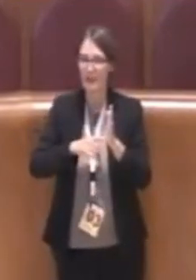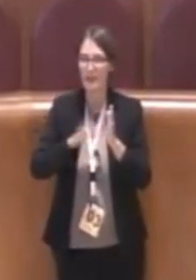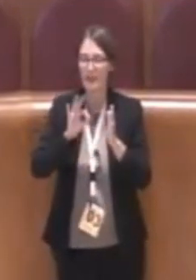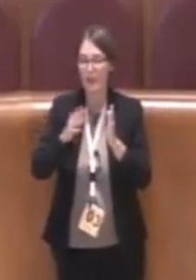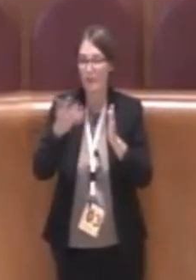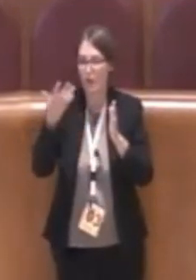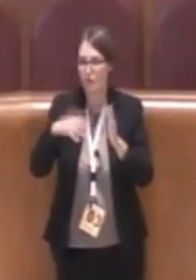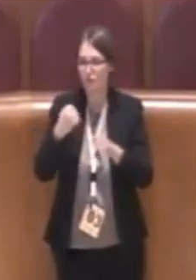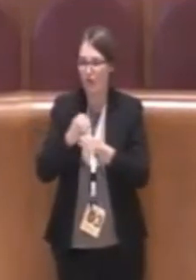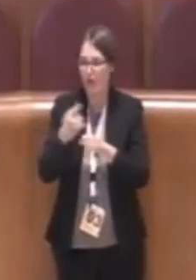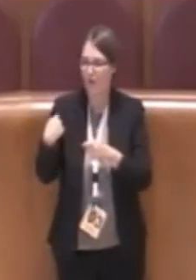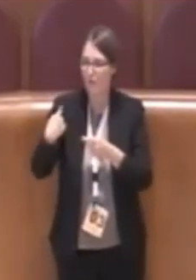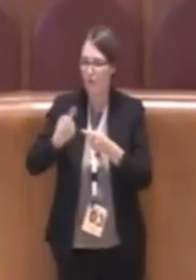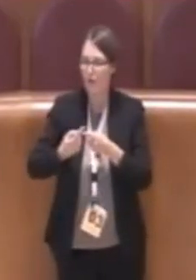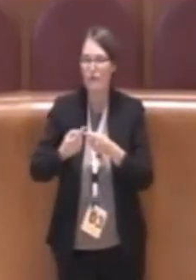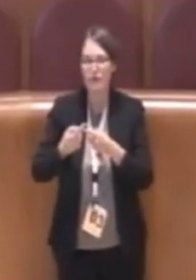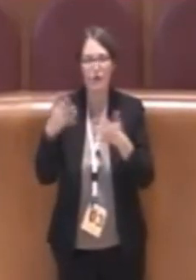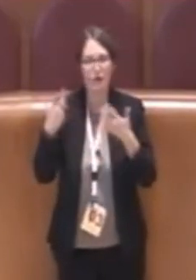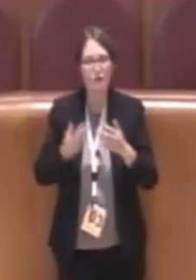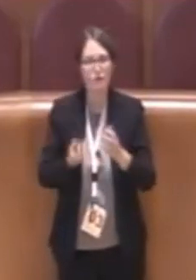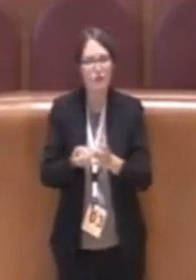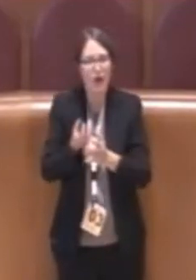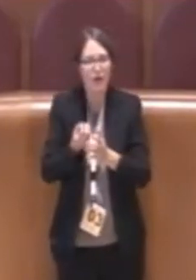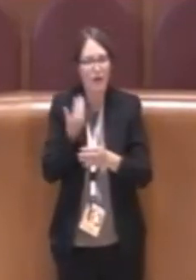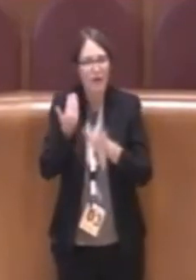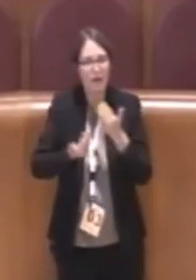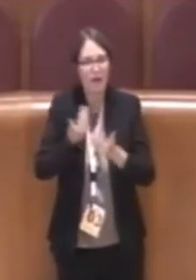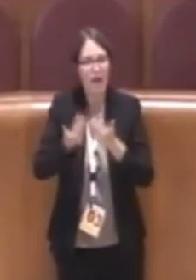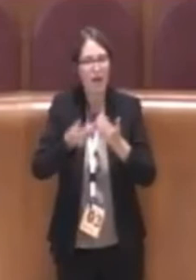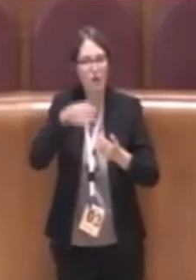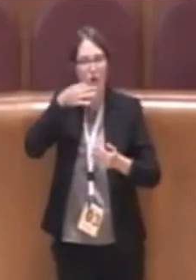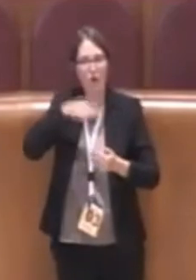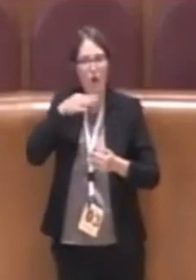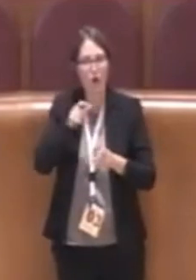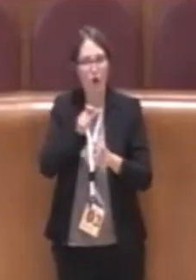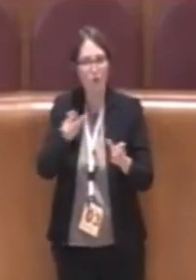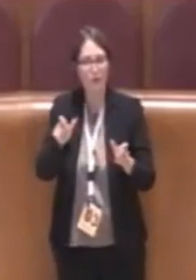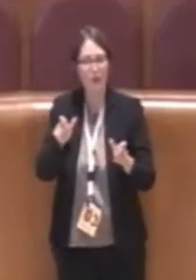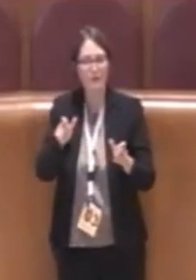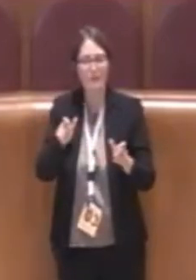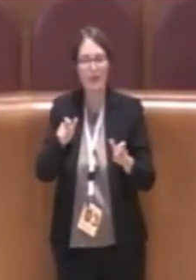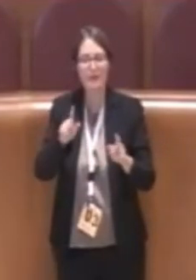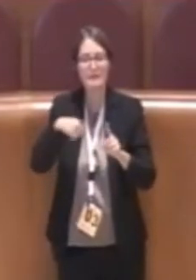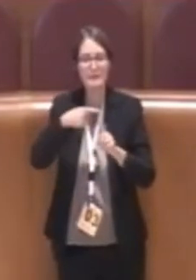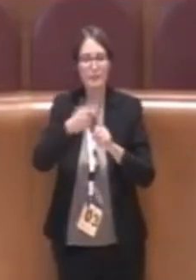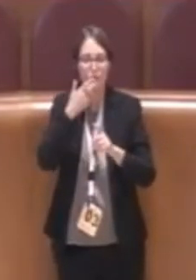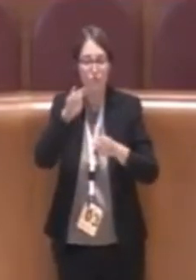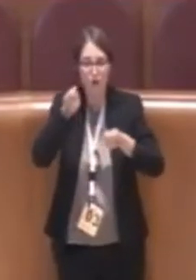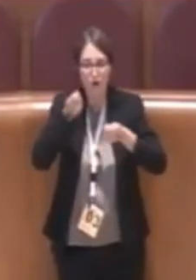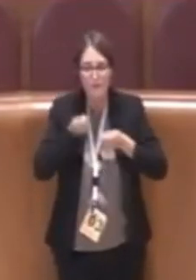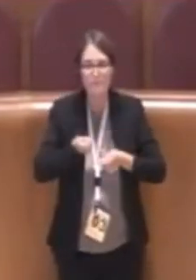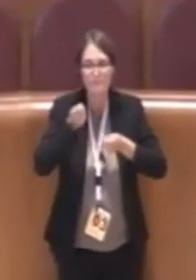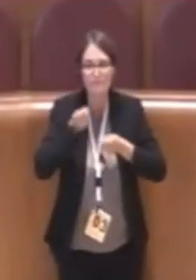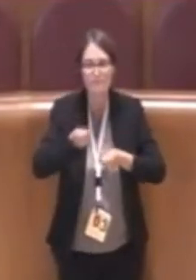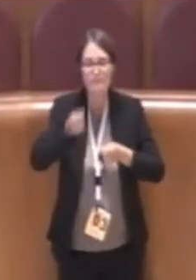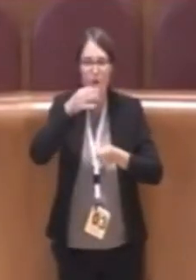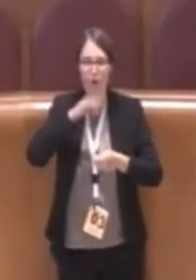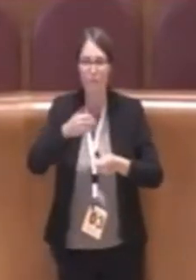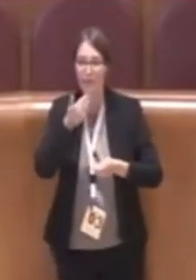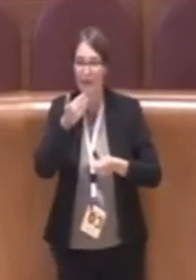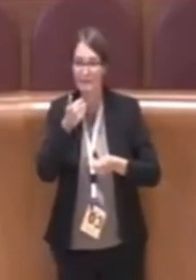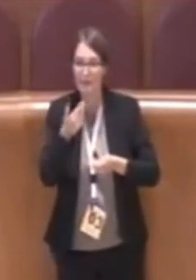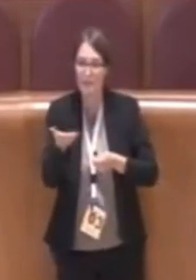già le ha create. In parte darà impulso proprio alla creazione invece di quelle che restano, di quelle che mancano perché